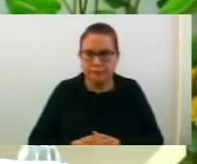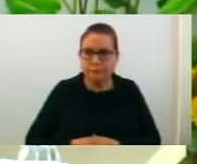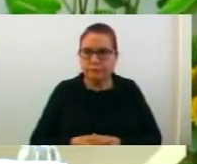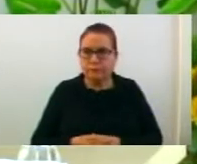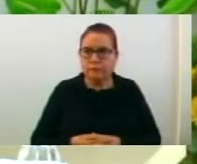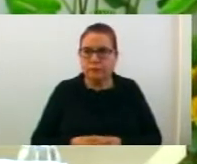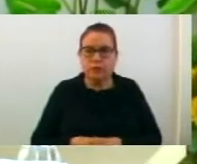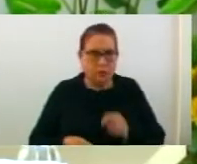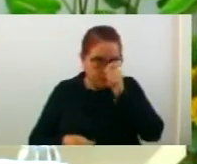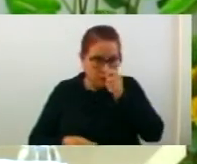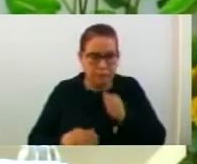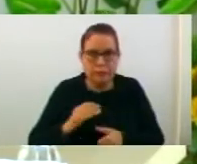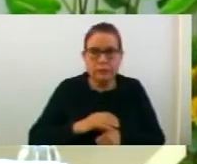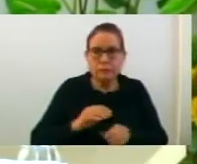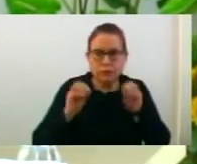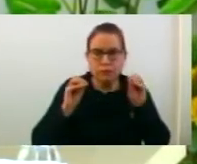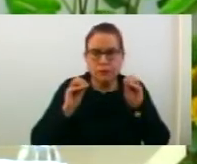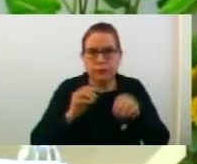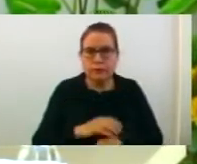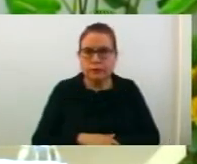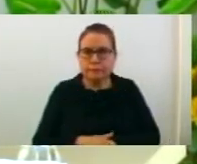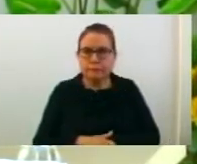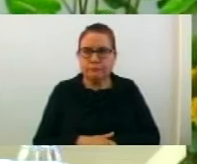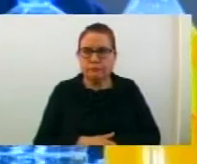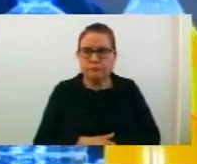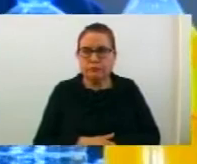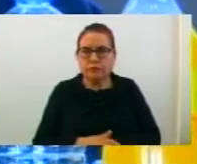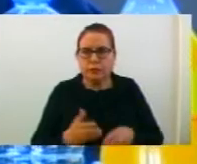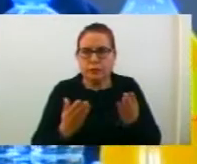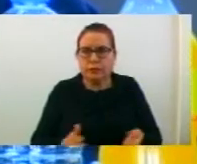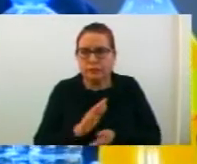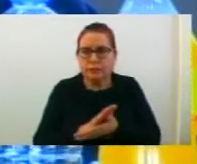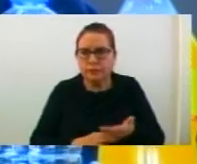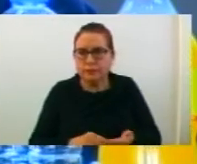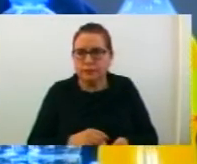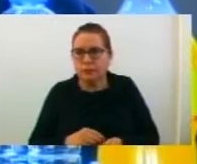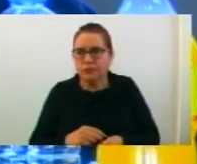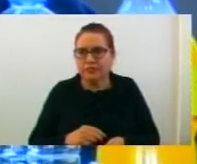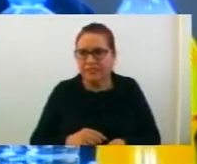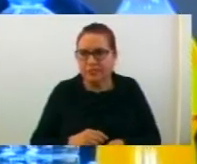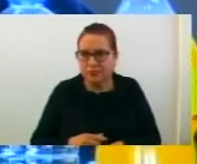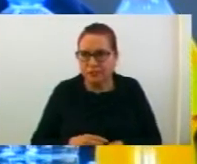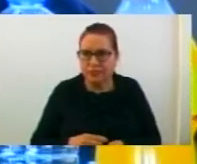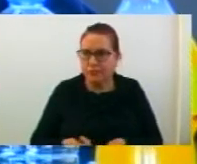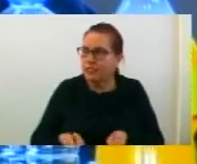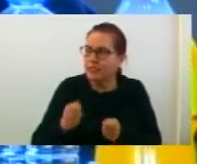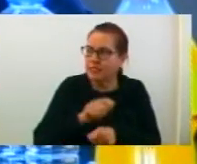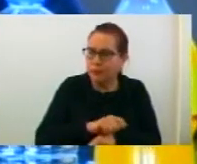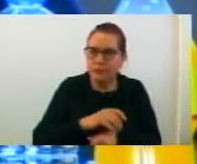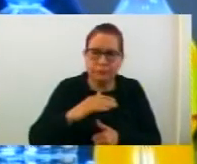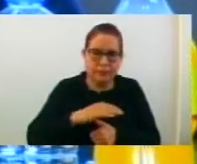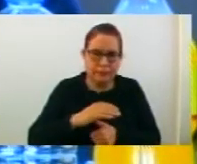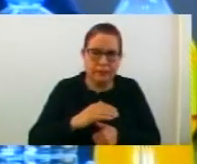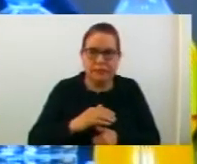Почетувам председател, Почетувани советници, пред да почнем, замених председател на Комисията за образование, култура и спорт.